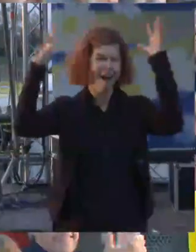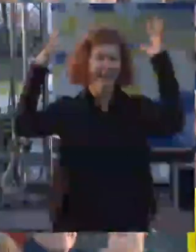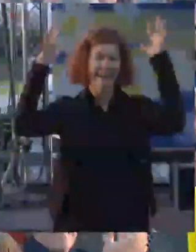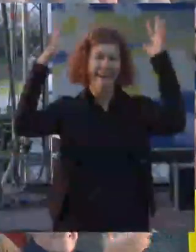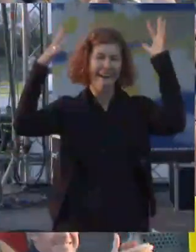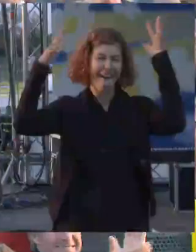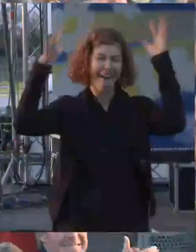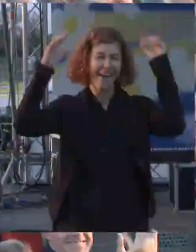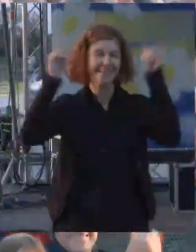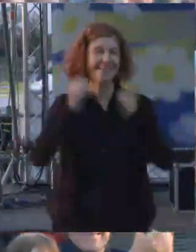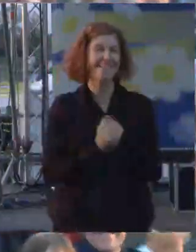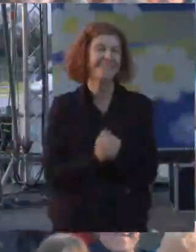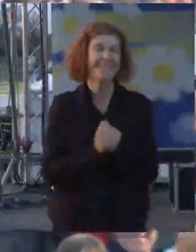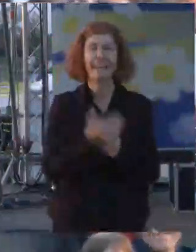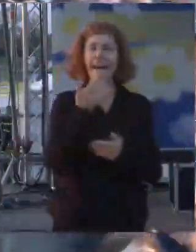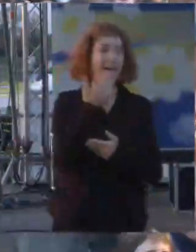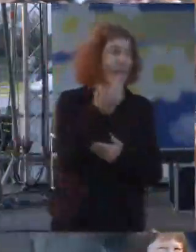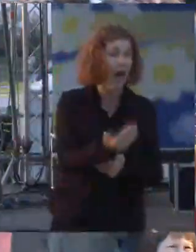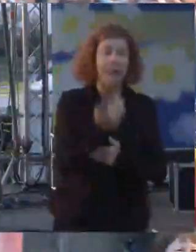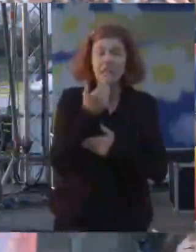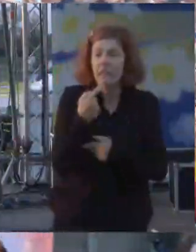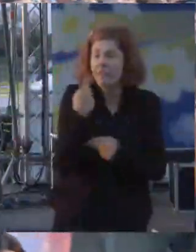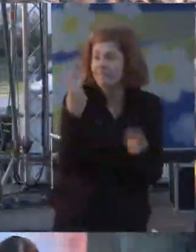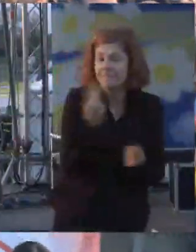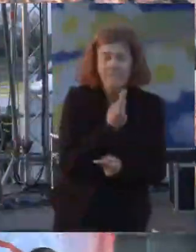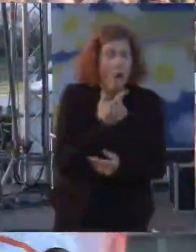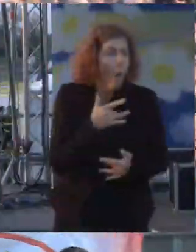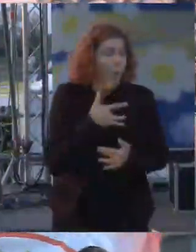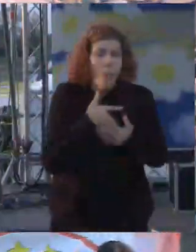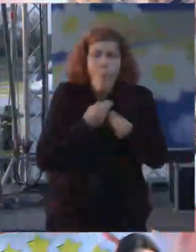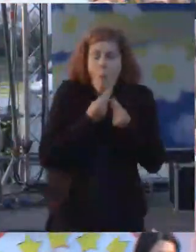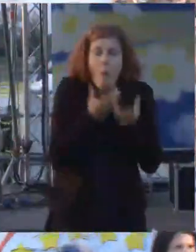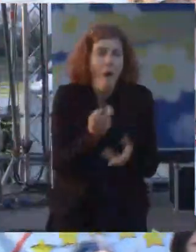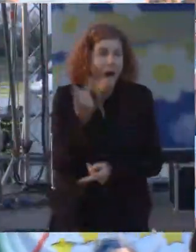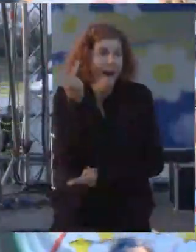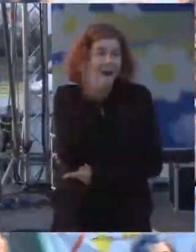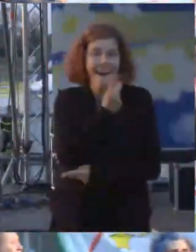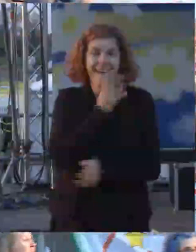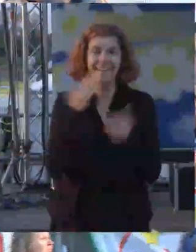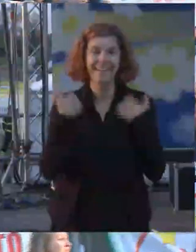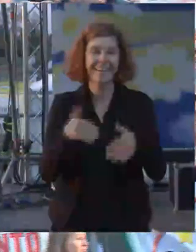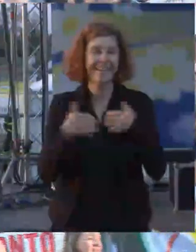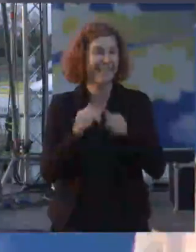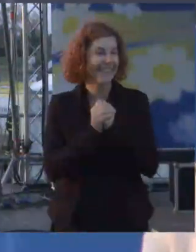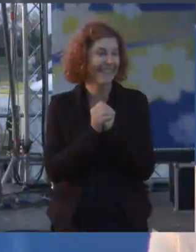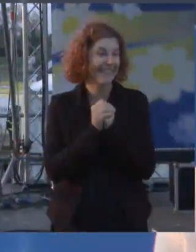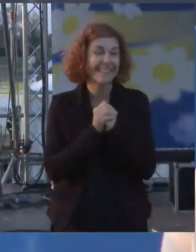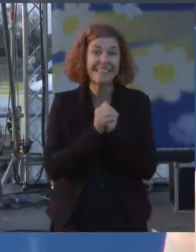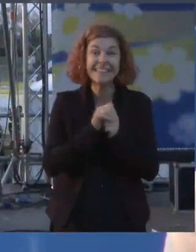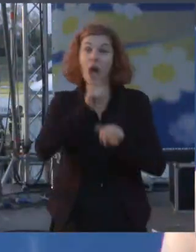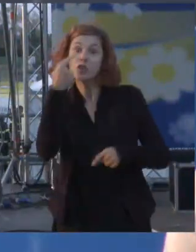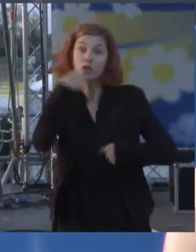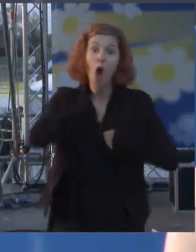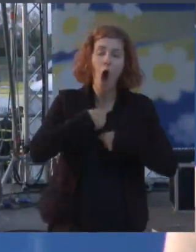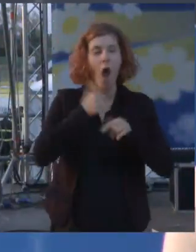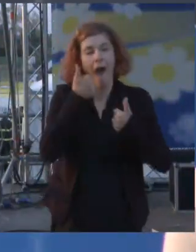Grazie, lo dico davvero, lo dico col cuore e questo lo dico non solo da parte mia ma da